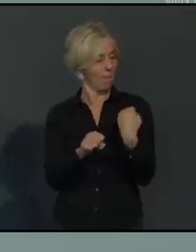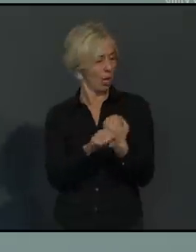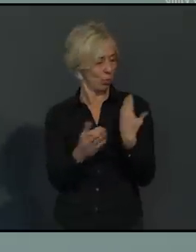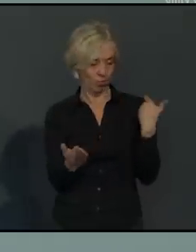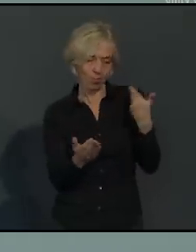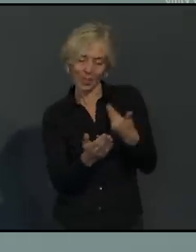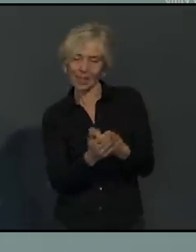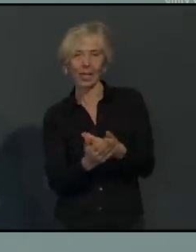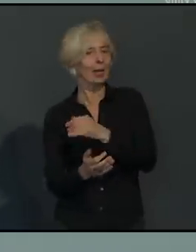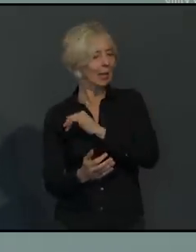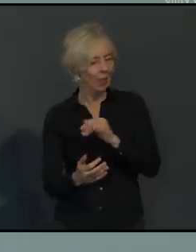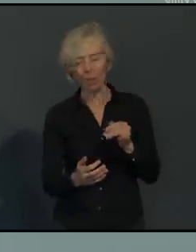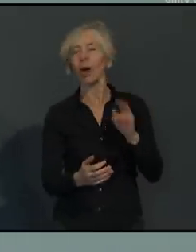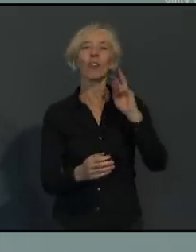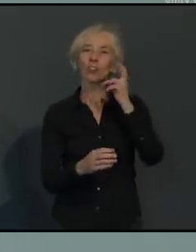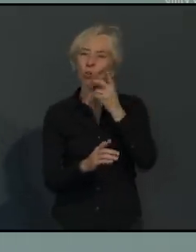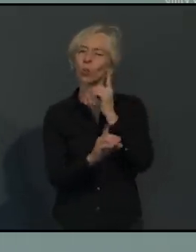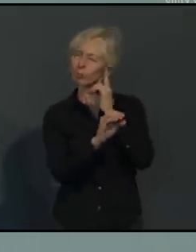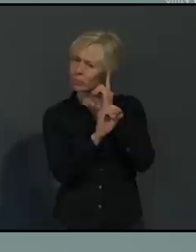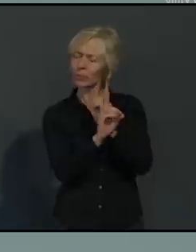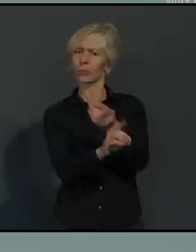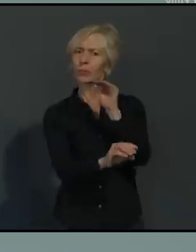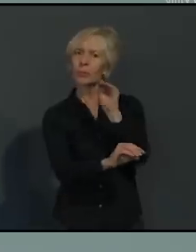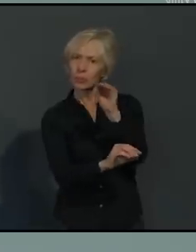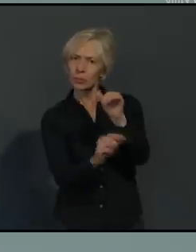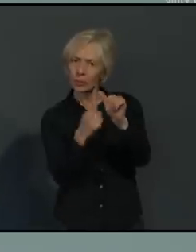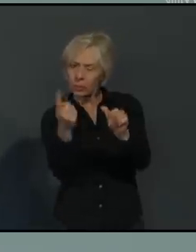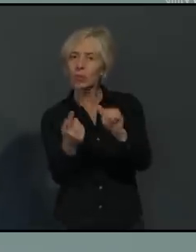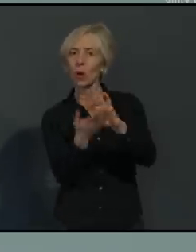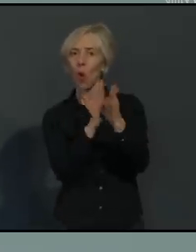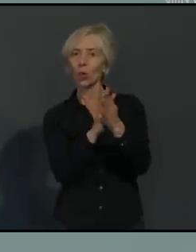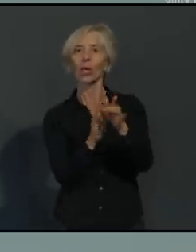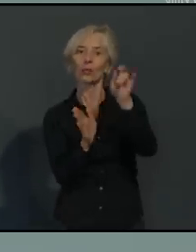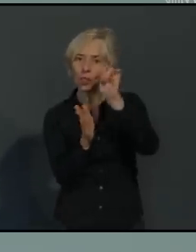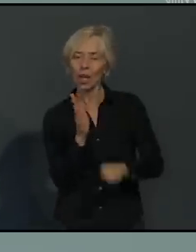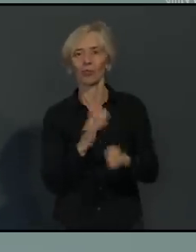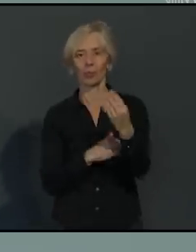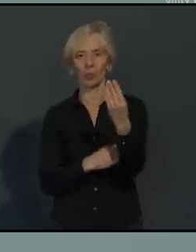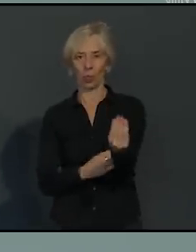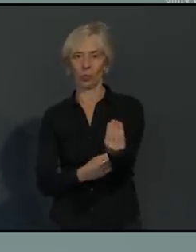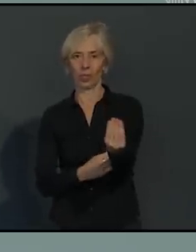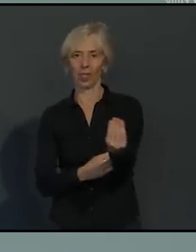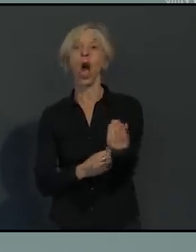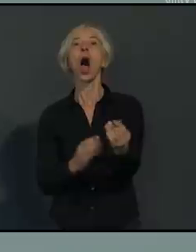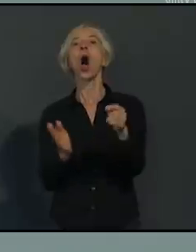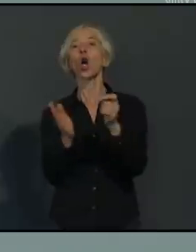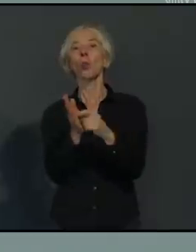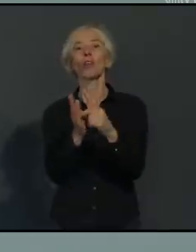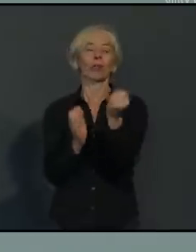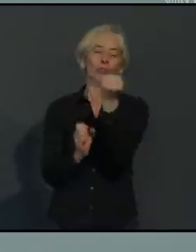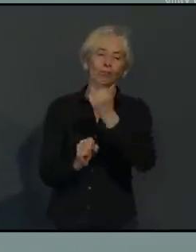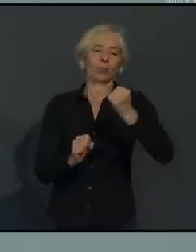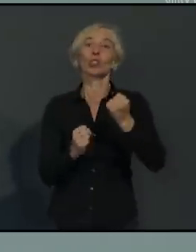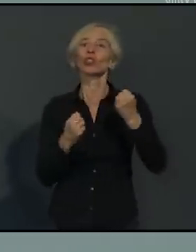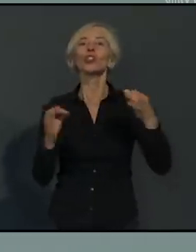ahnden. Je nach Schwere der Verstöße haben wir natürlich auch Abstufungen vorgenommen. Wir haben unsere Beamten angewiesen,